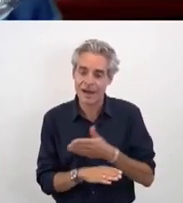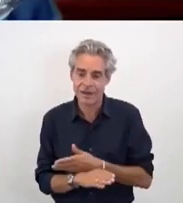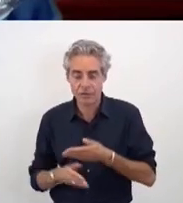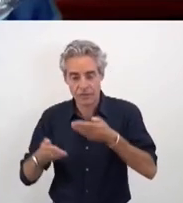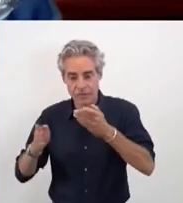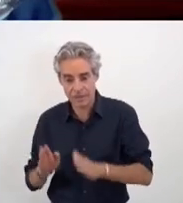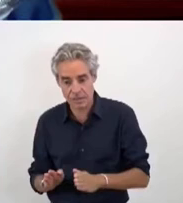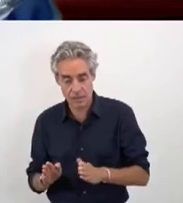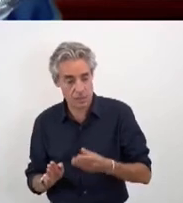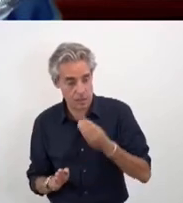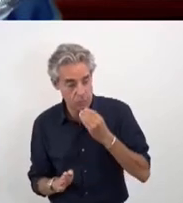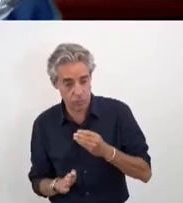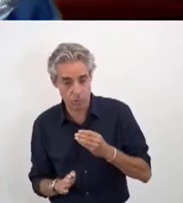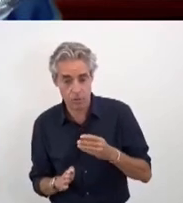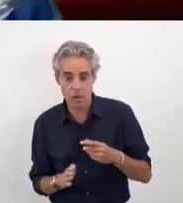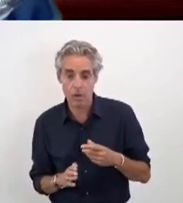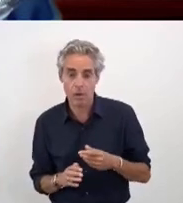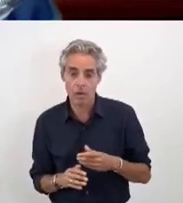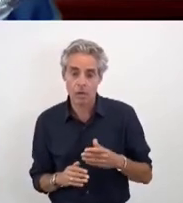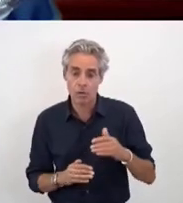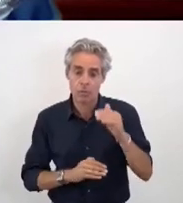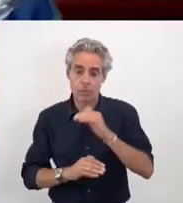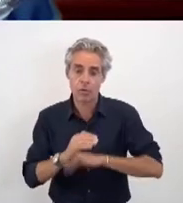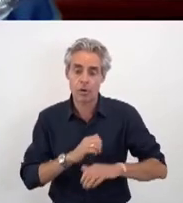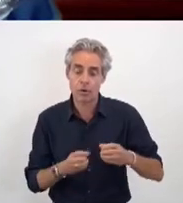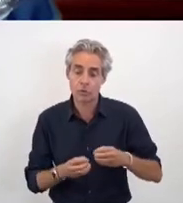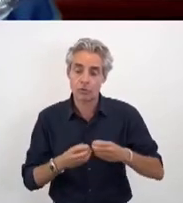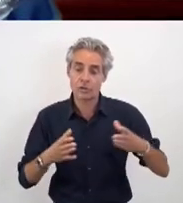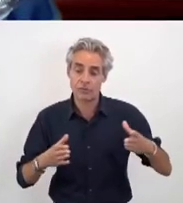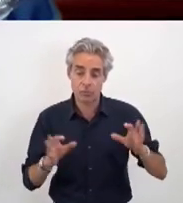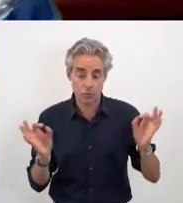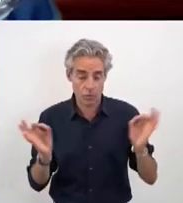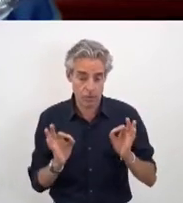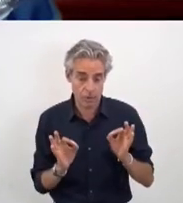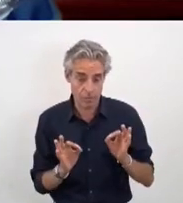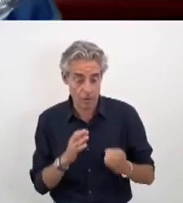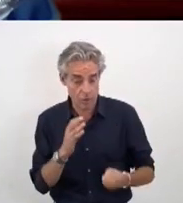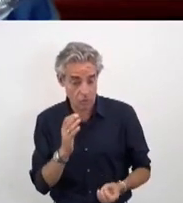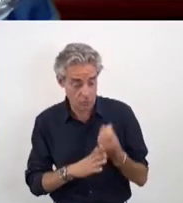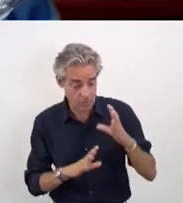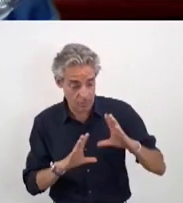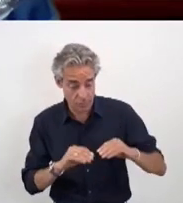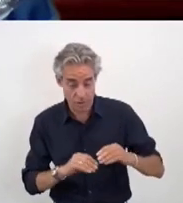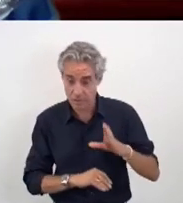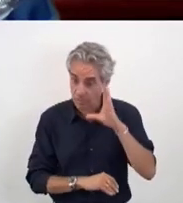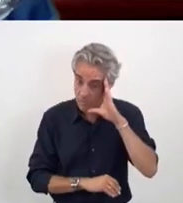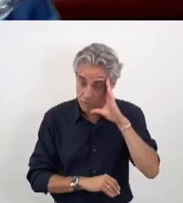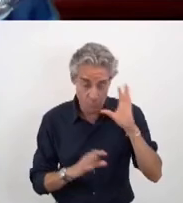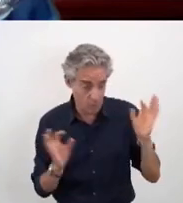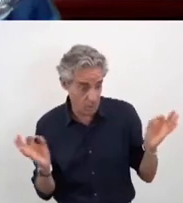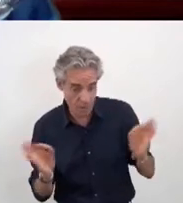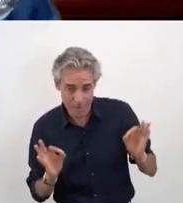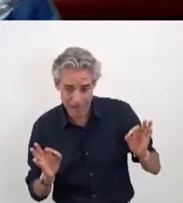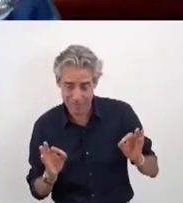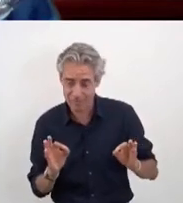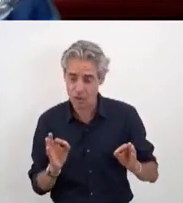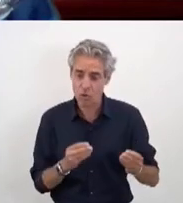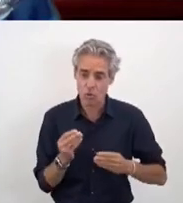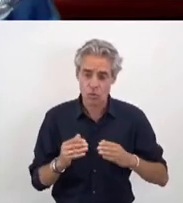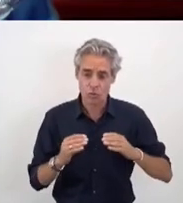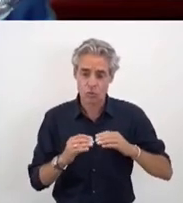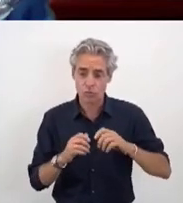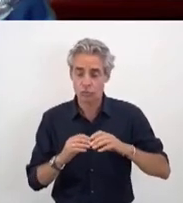décisions. Nous n'avons pas de plan de développement et de déploiement de nouvelles places d'urgence ou de logements